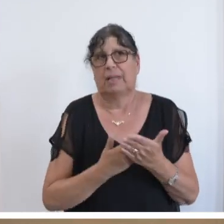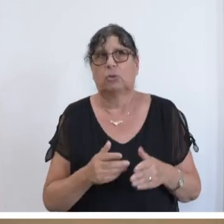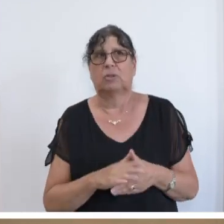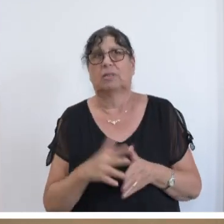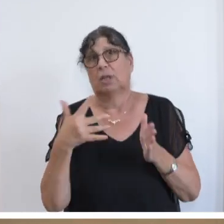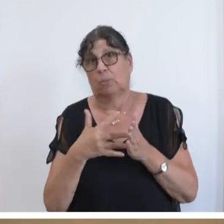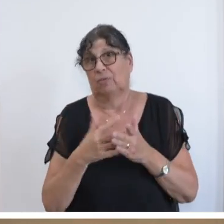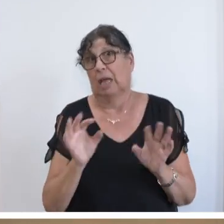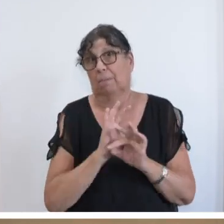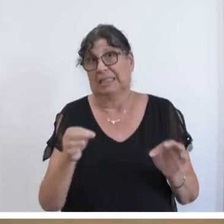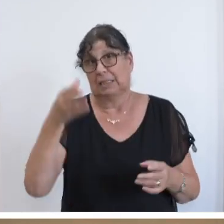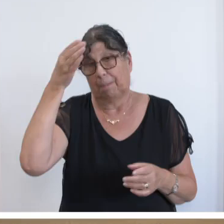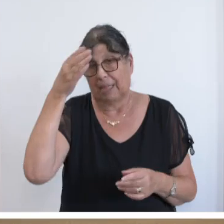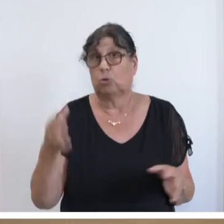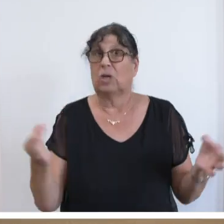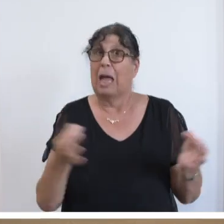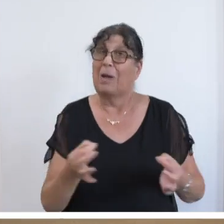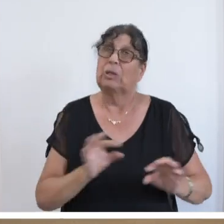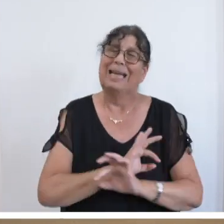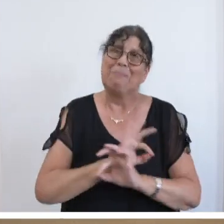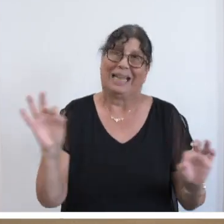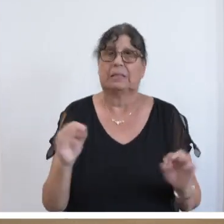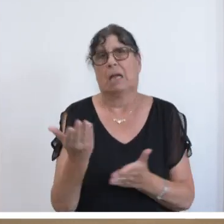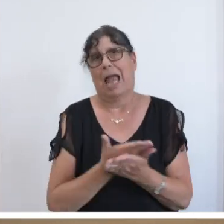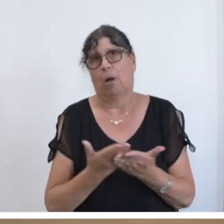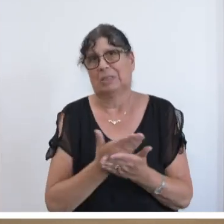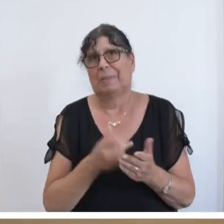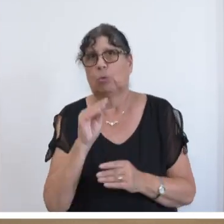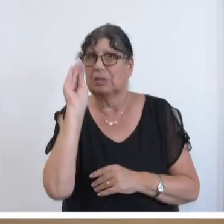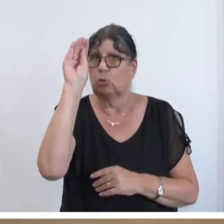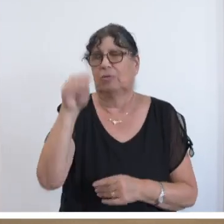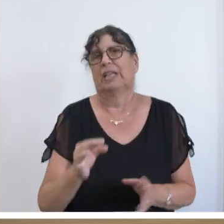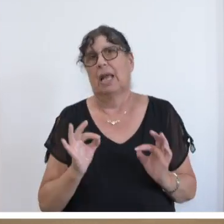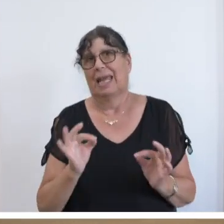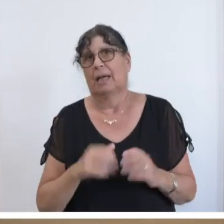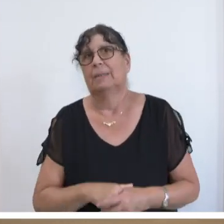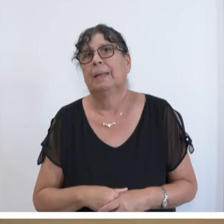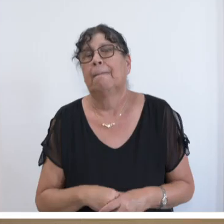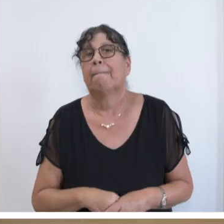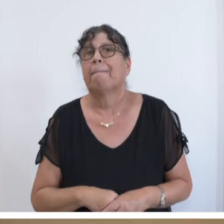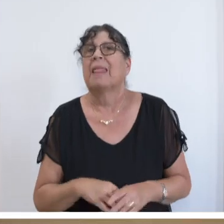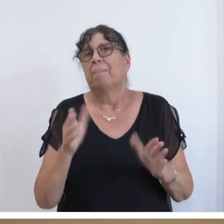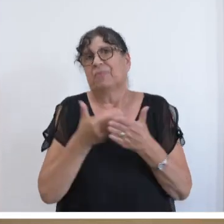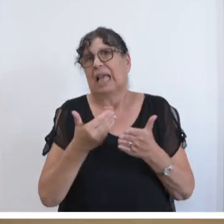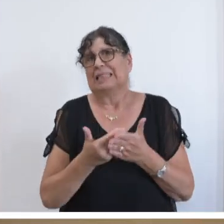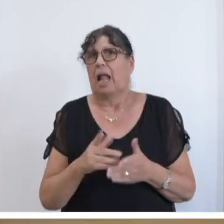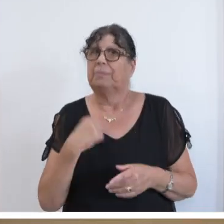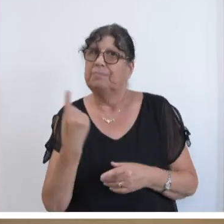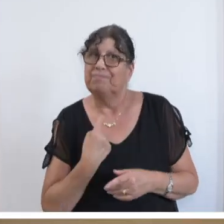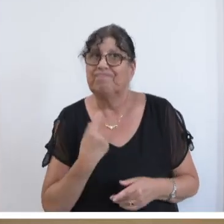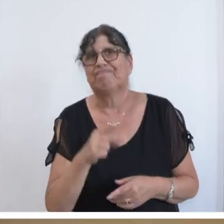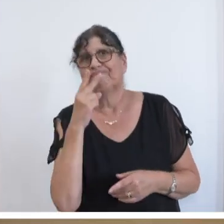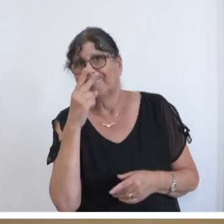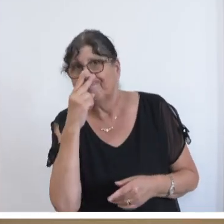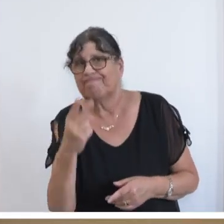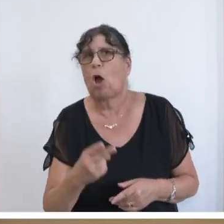Beste Bildung braucht auch beste Ausbildung zukünftiger Lehrkräfte. Deshalb werden wir das wachsame Auge auf